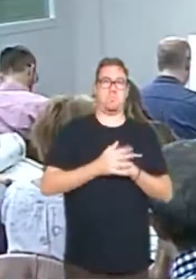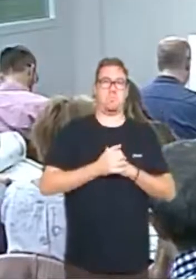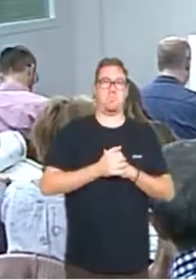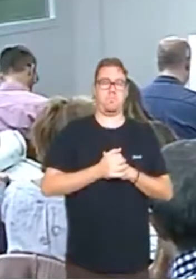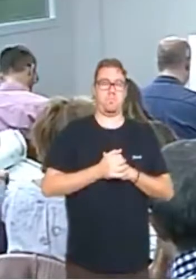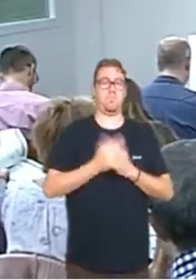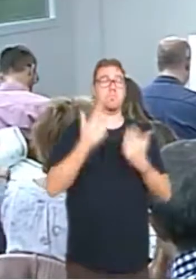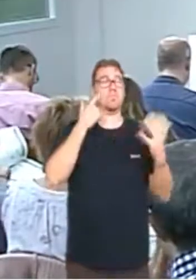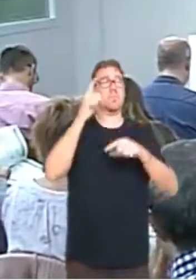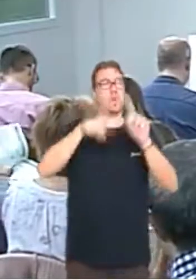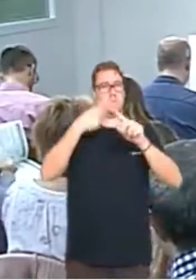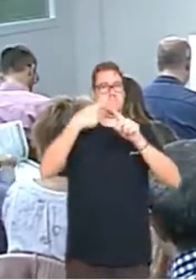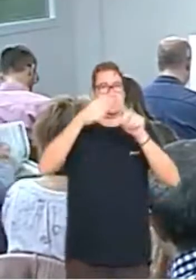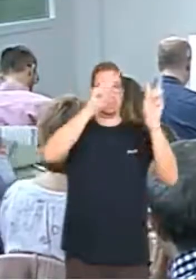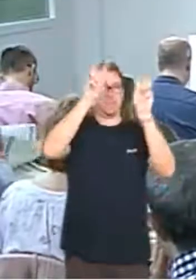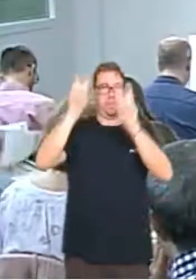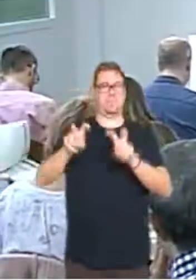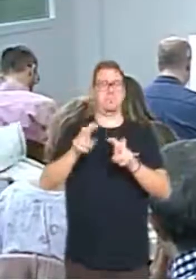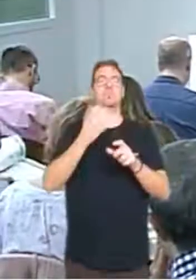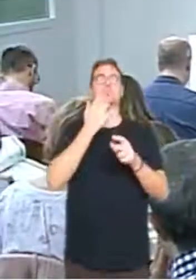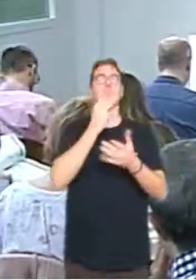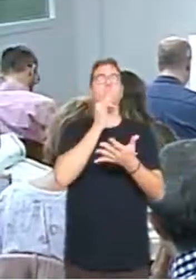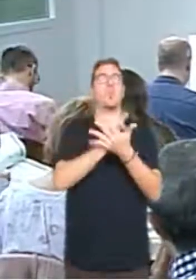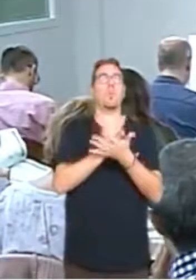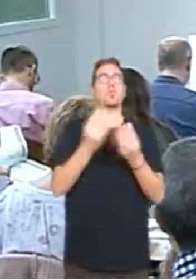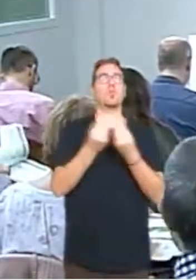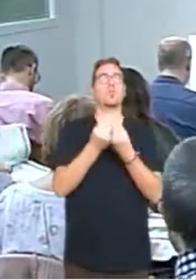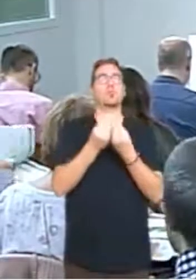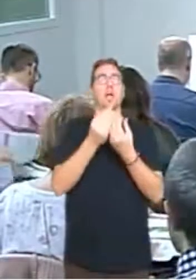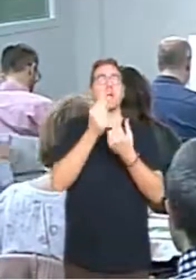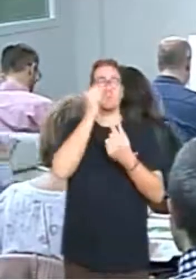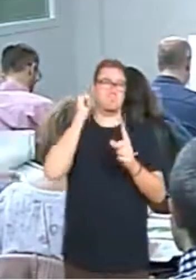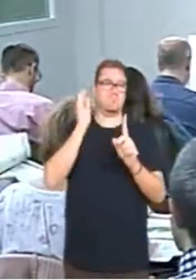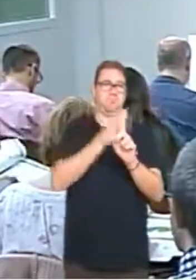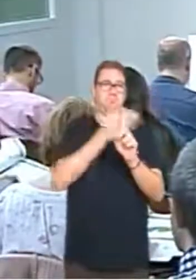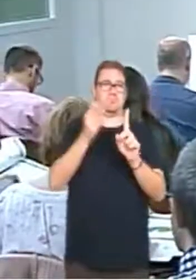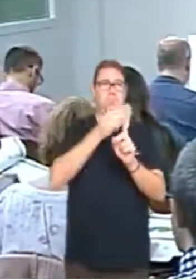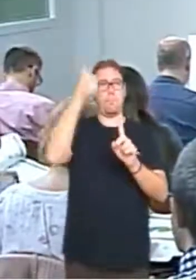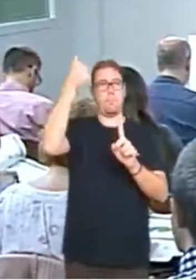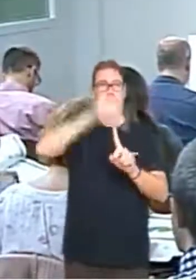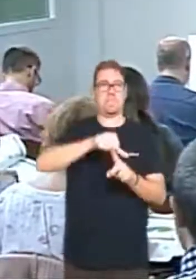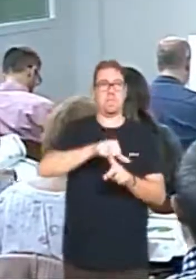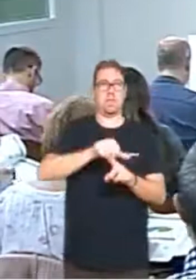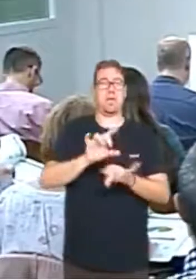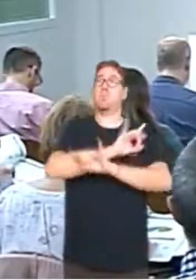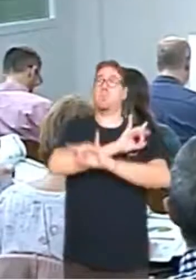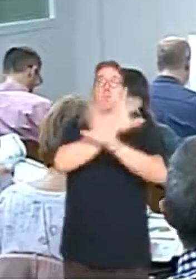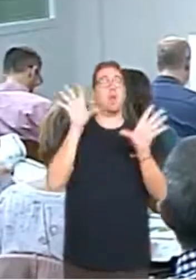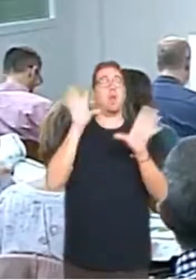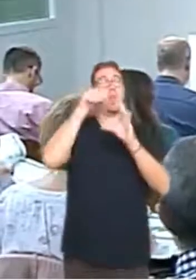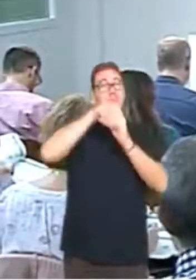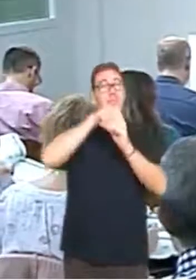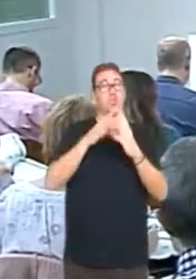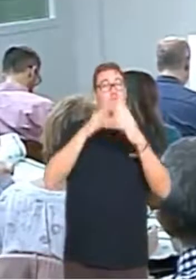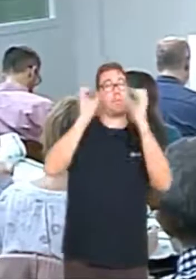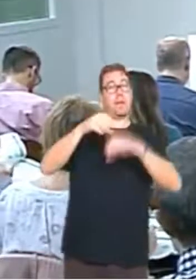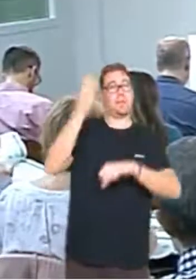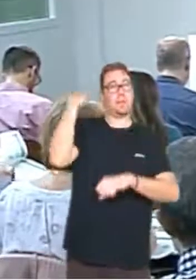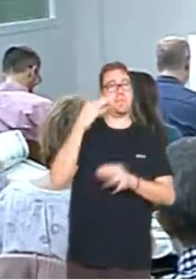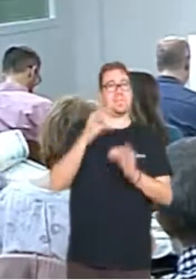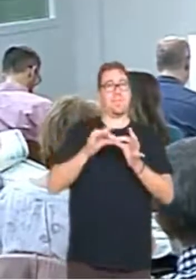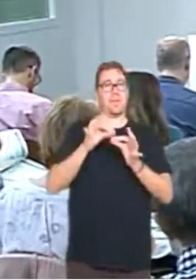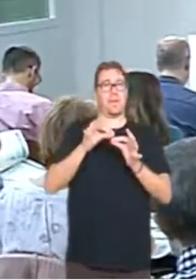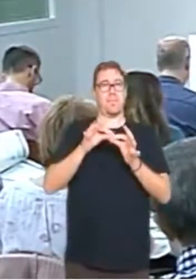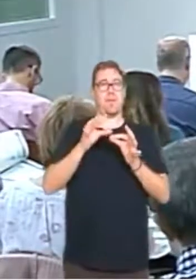destacaré algunes qüestions, compromís contra la violència de gènere i masclista, òbviament emmarcada en aquest pacte que es va assignar en el mes de